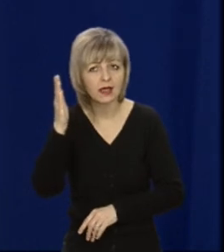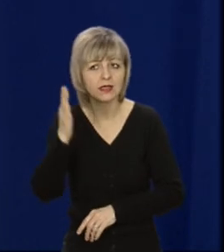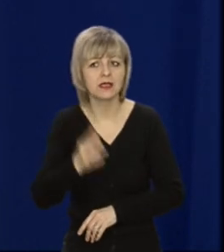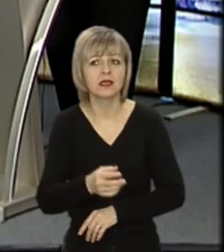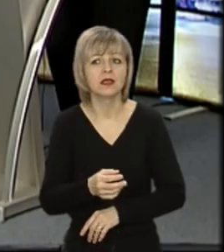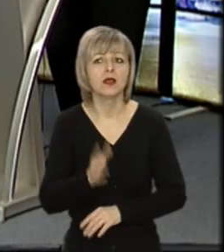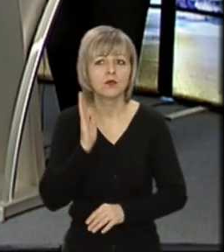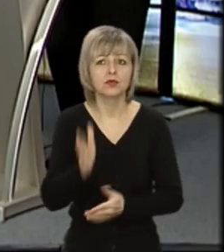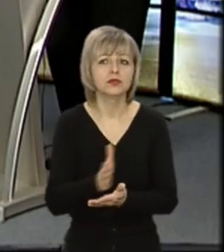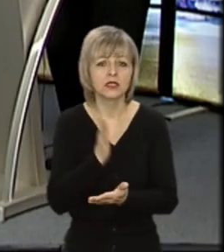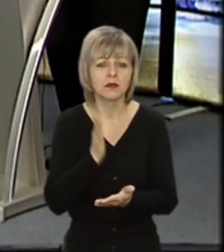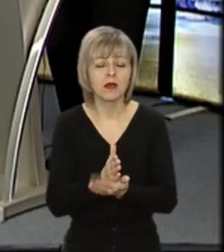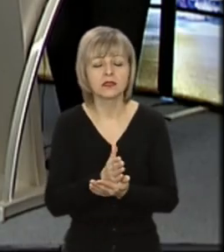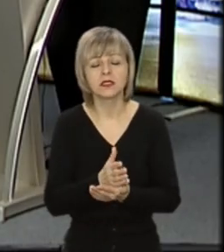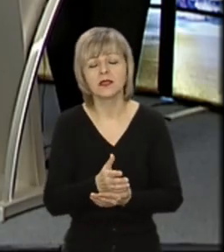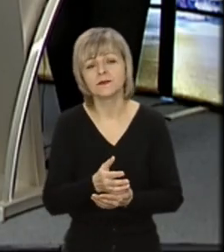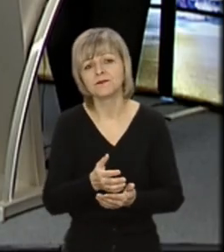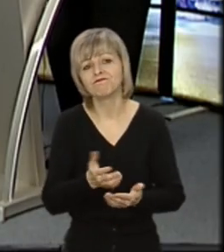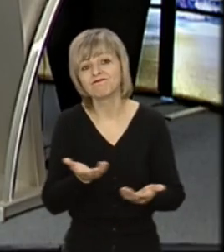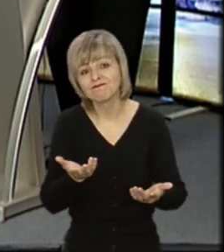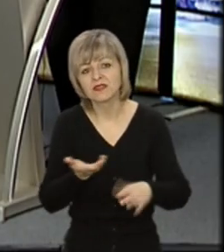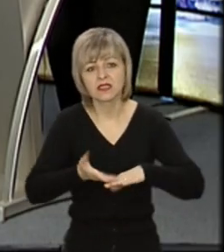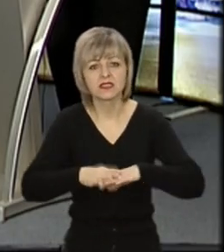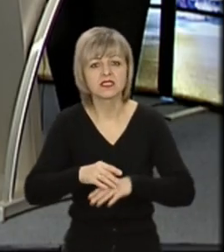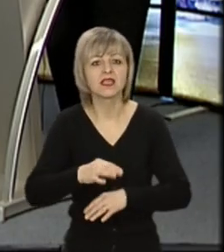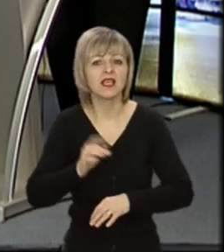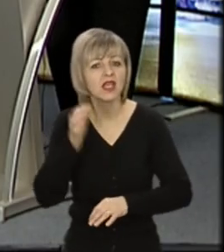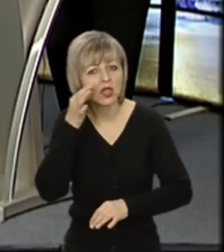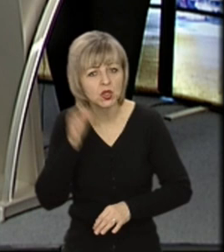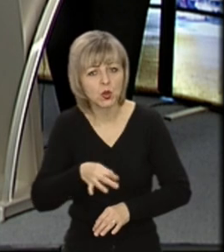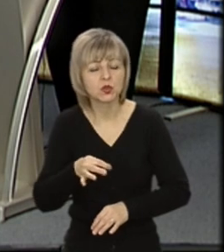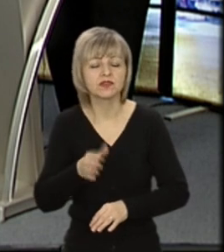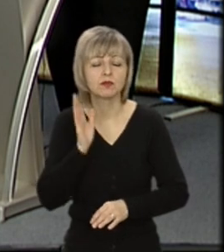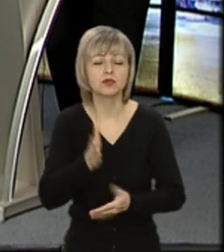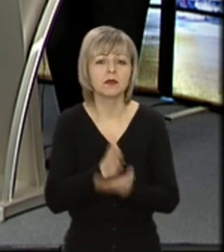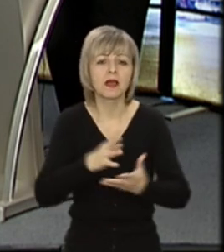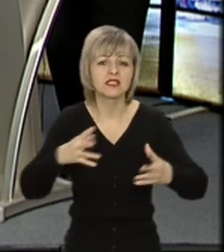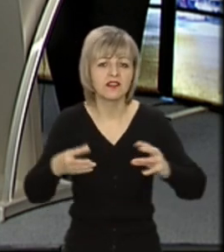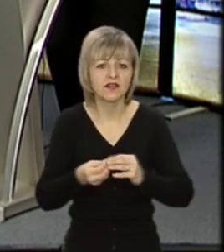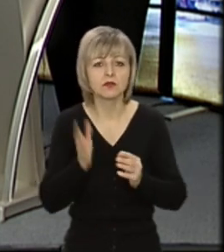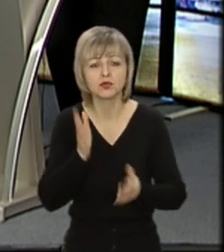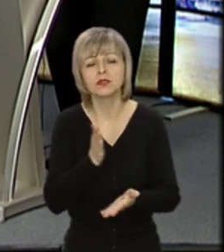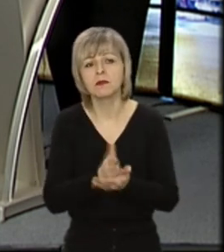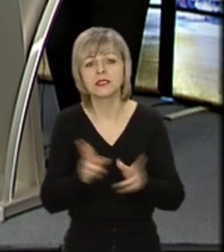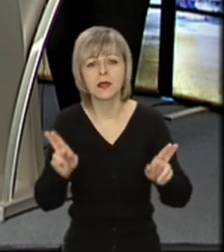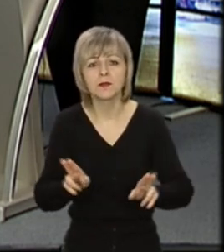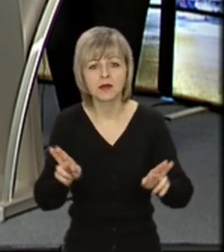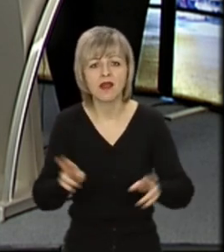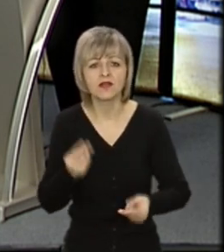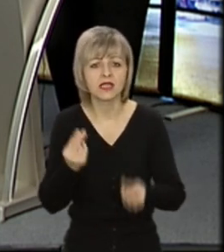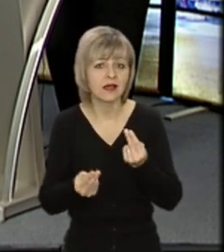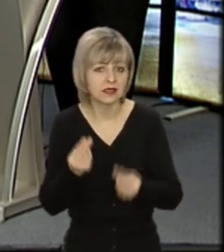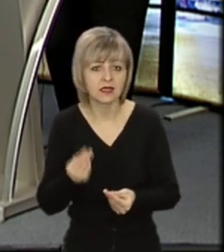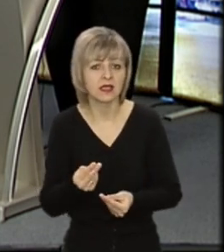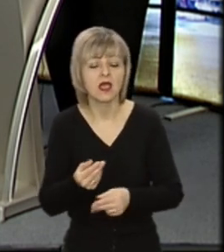скажімо так, будемо мати гіркий досвід, будемо мати висновки, будемо мати якісь правила гри, яких чим далі, тим